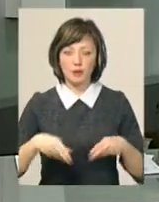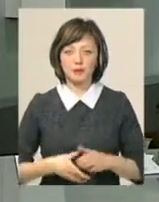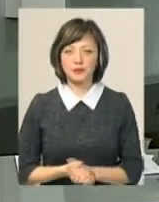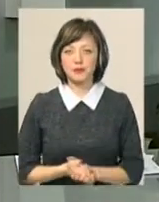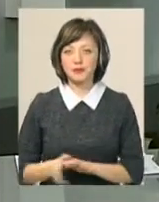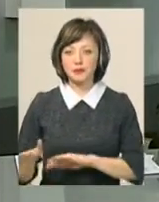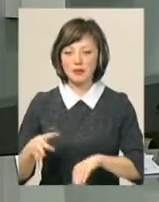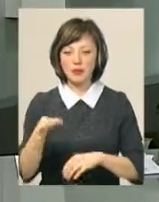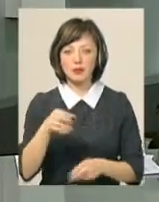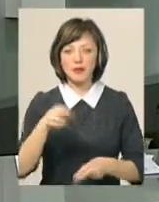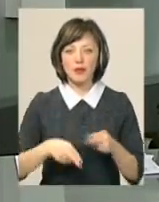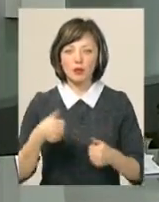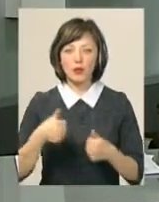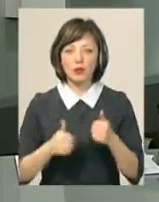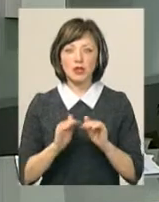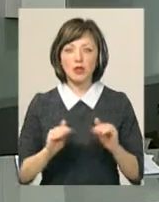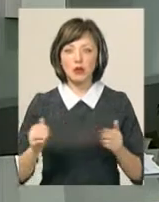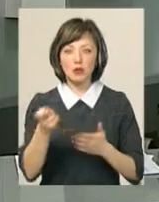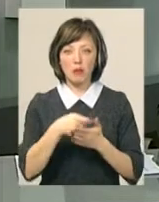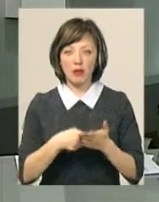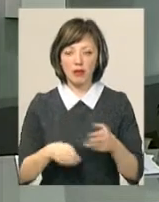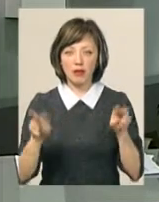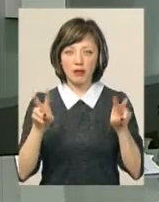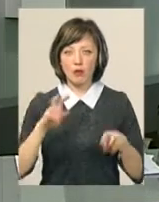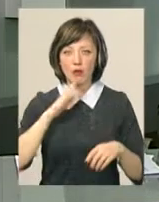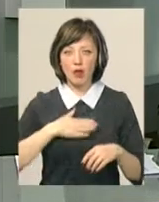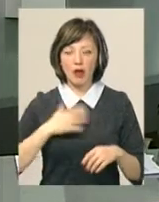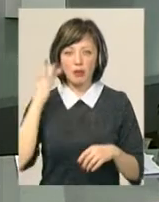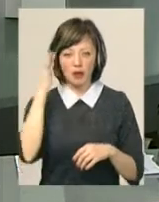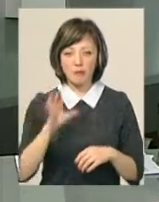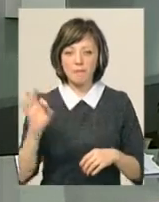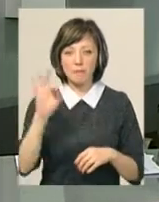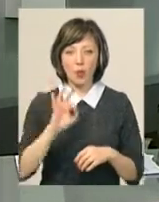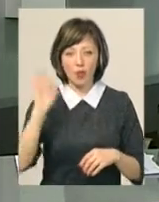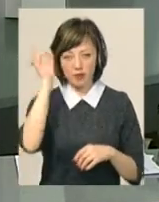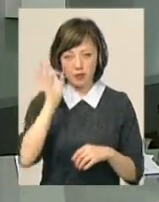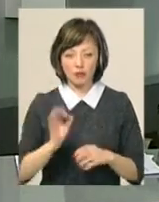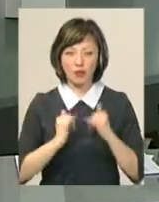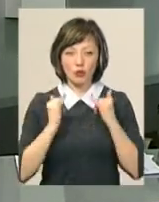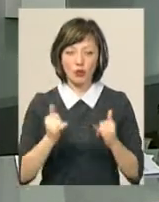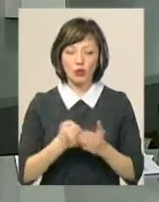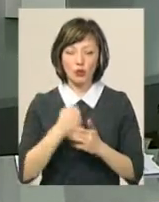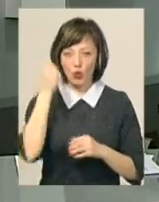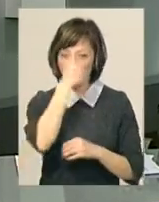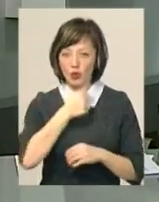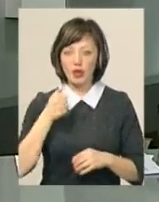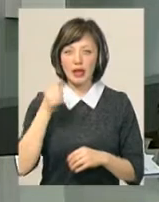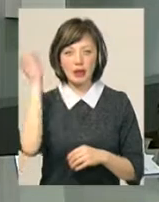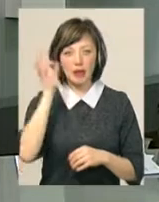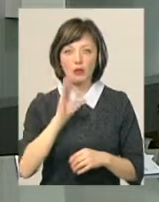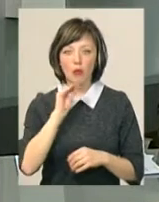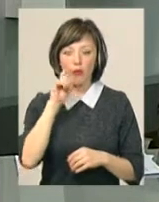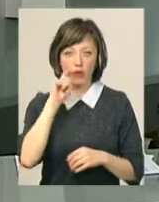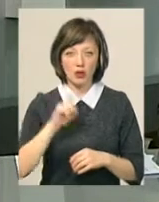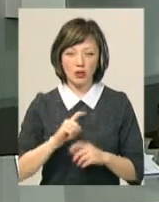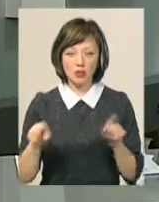В області завершився конкурс дитячого малюнка на тему «Моя мрія про Німеччину». Його приврочили до року німецької мови в Україні.